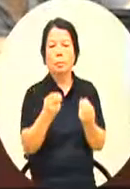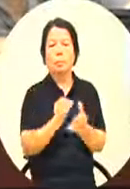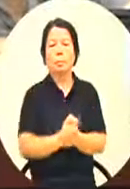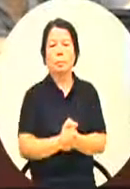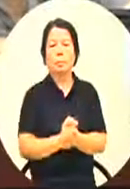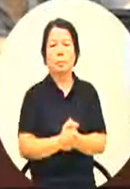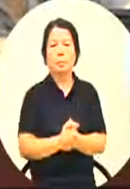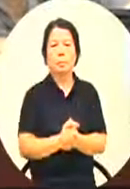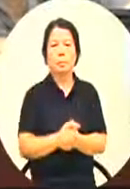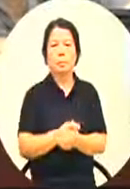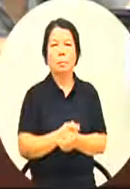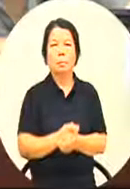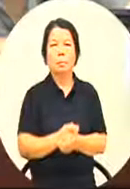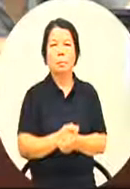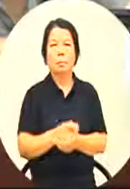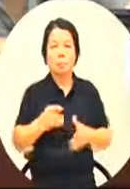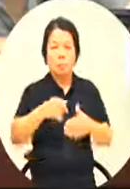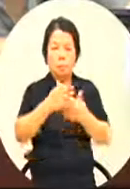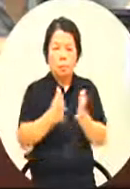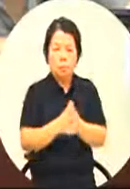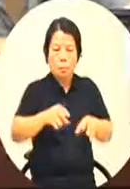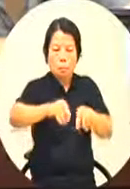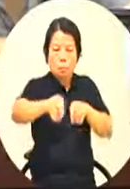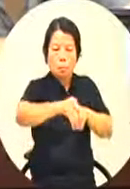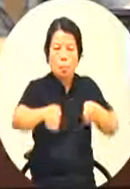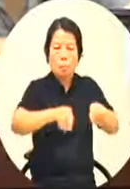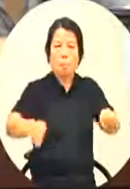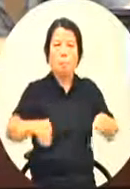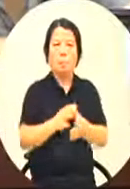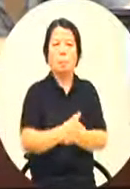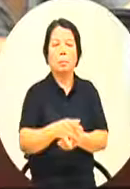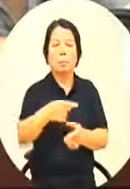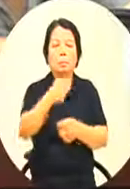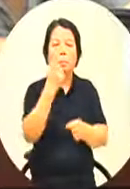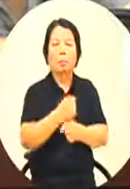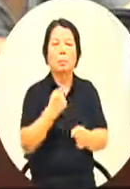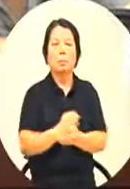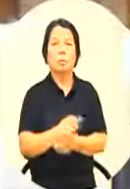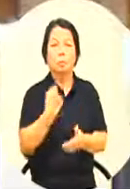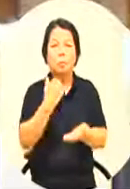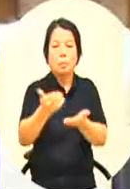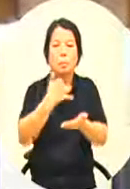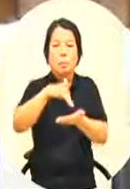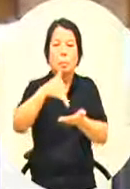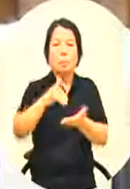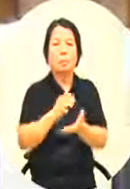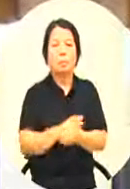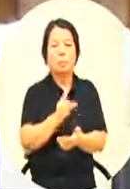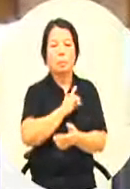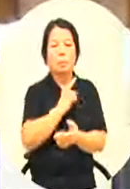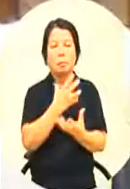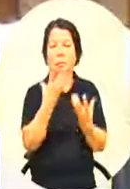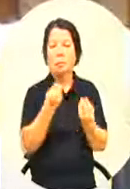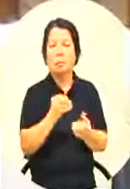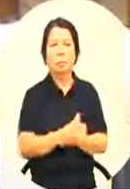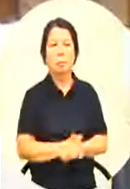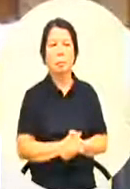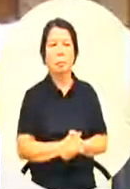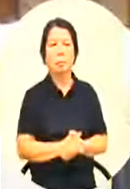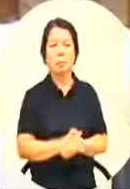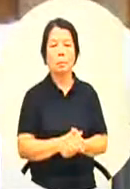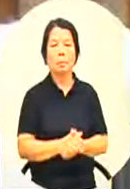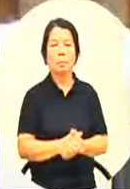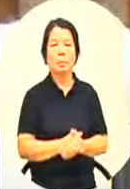体核心的可是我们把它分散在我们各个执行计划你自己在编列的时候其实你没有这样的想法对不对好